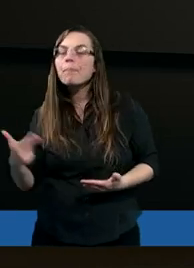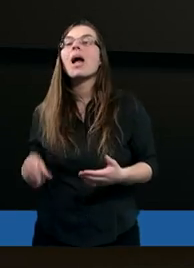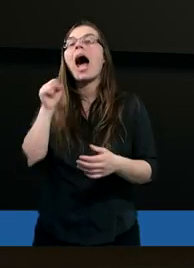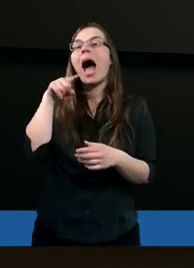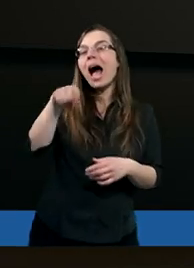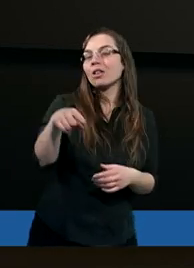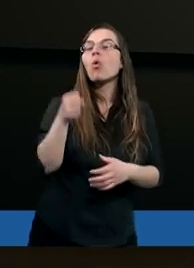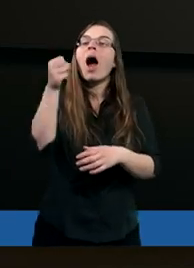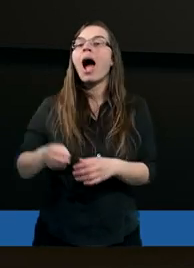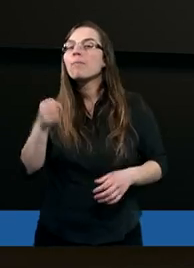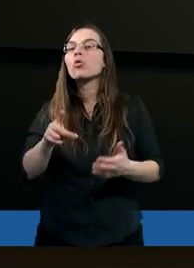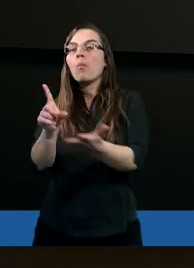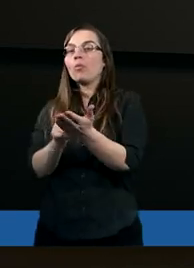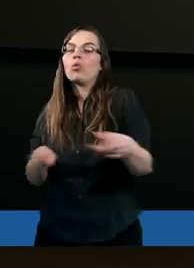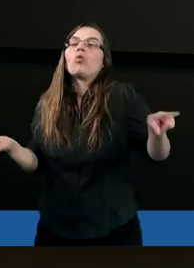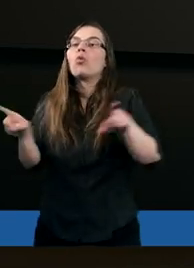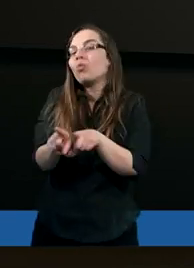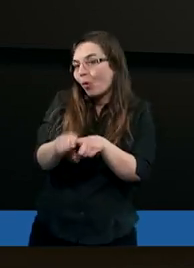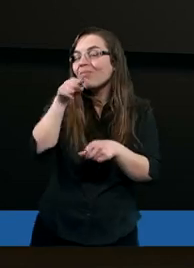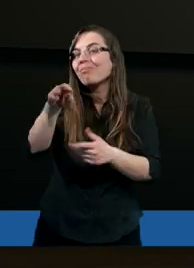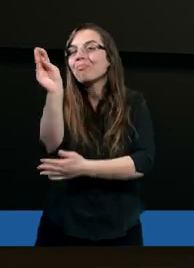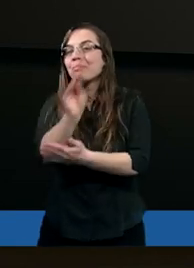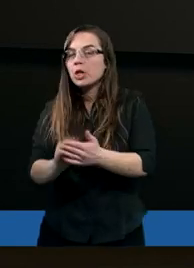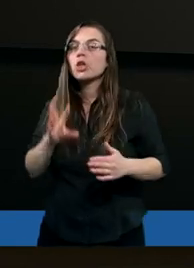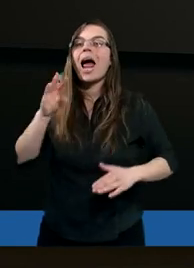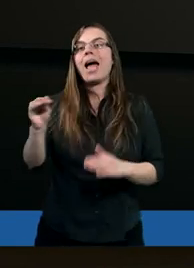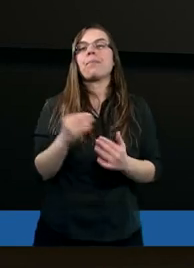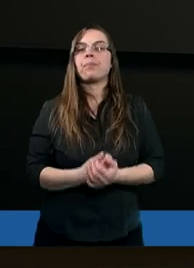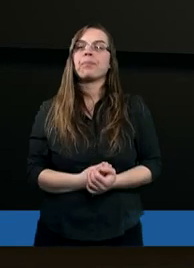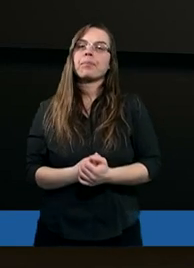tutaj apostoł Piotr również o tym pisze.